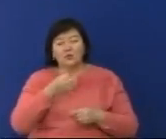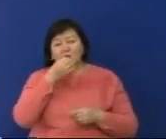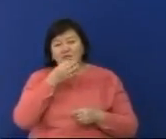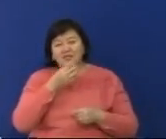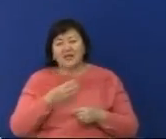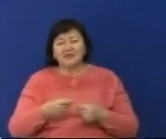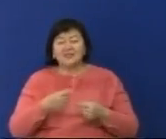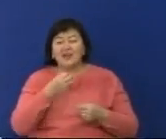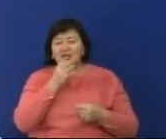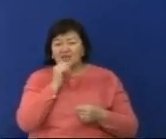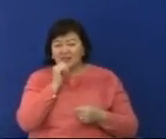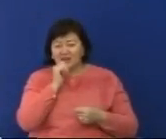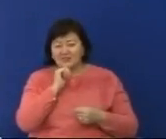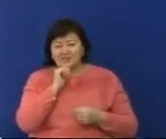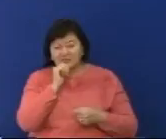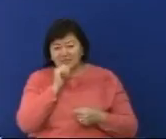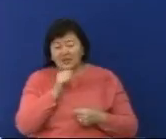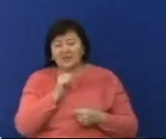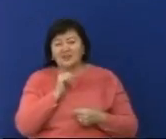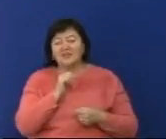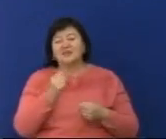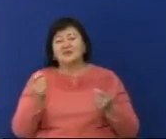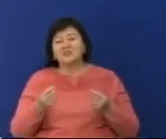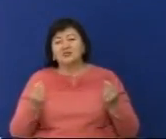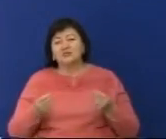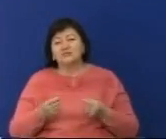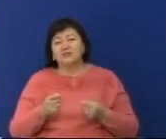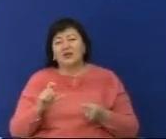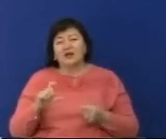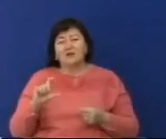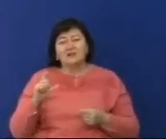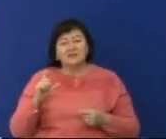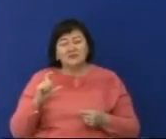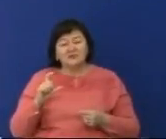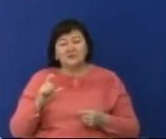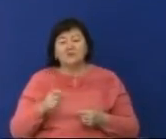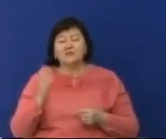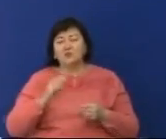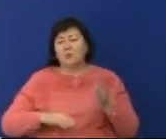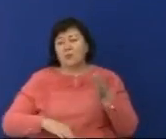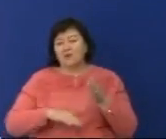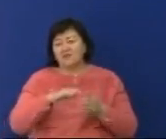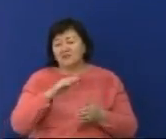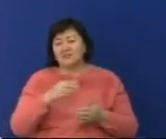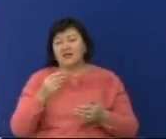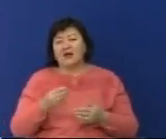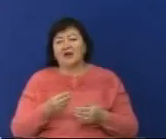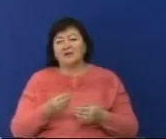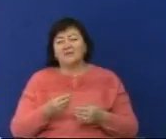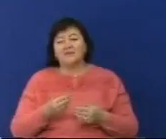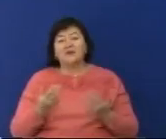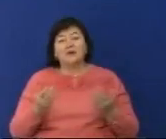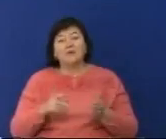көк өністер, қанд, кондитерлік өнімдер, сұсындар және алкогольді шындіктер қымбаттады. Керсінші маусымдық жеміс жезек